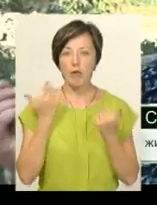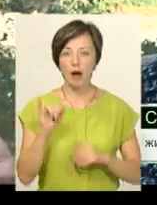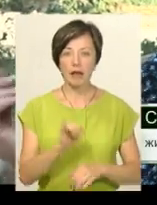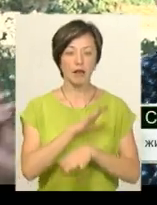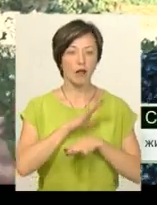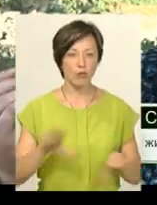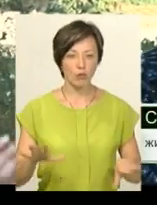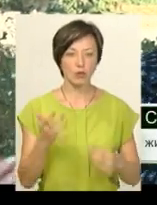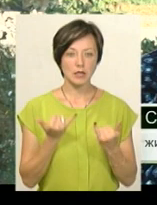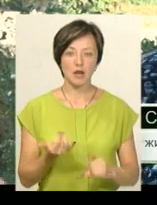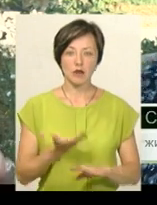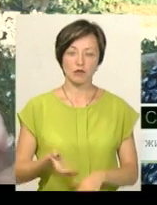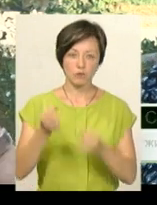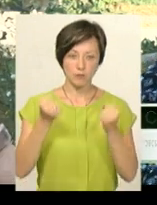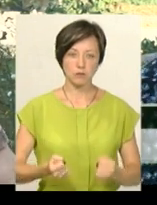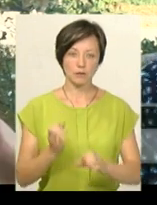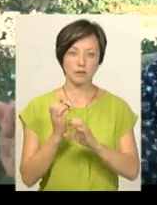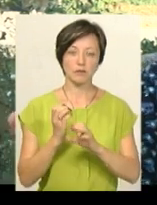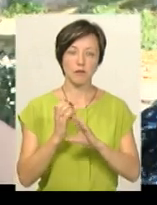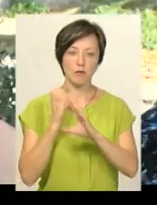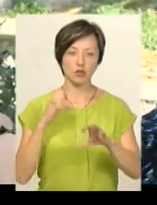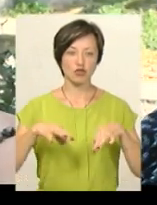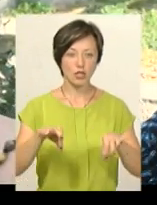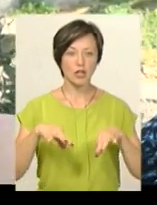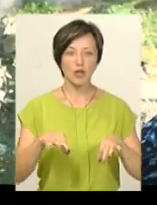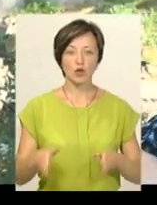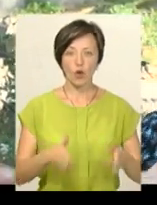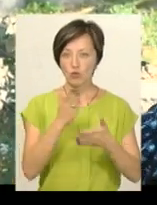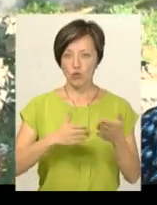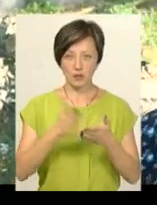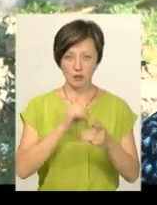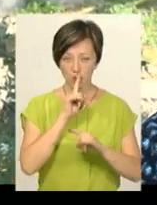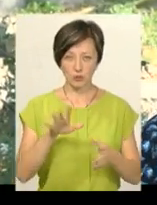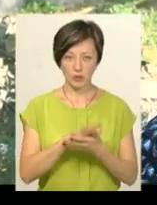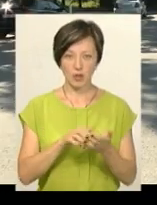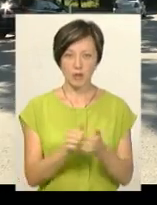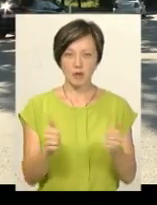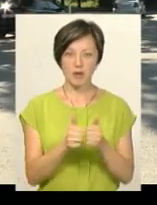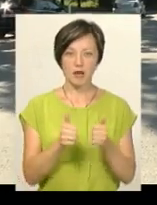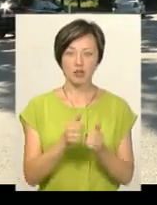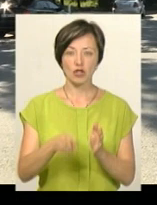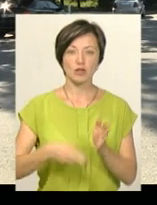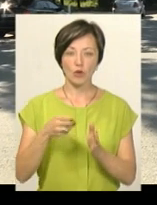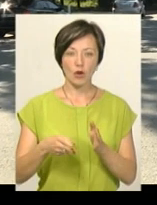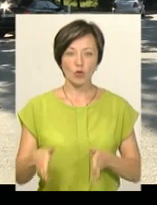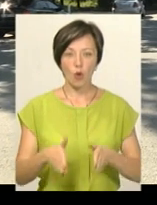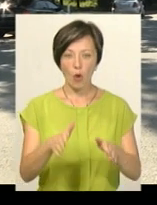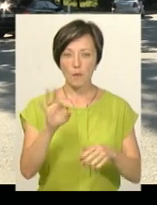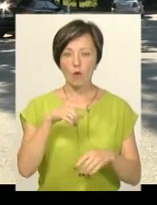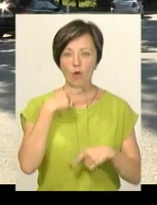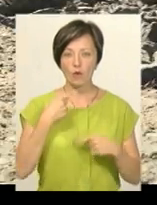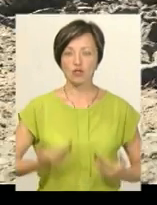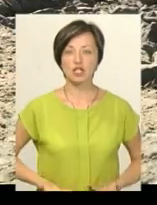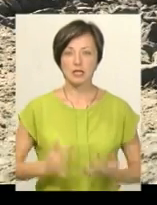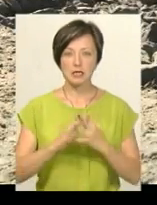Зараз йдуть тяжкі машини і дороги взагалі не буде. І так, виходить, коли железної дороги живемо. Ось так виглядає дорога, про яку говорить